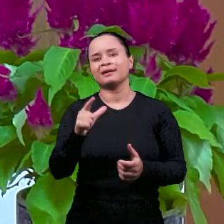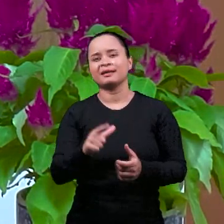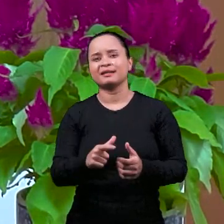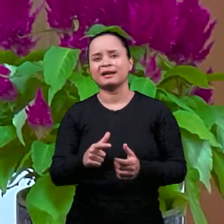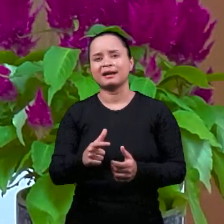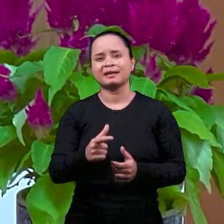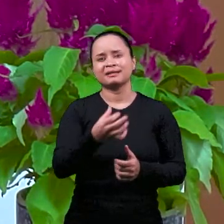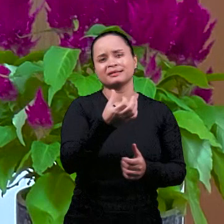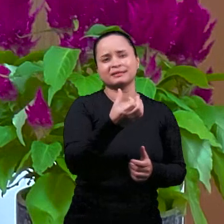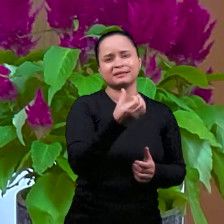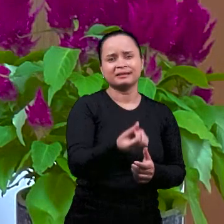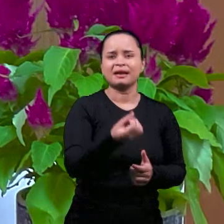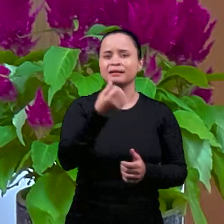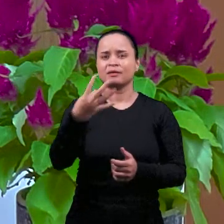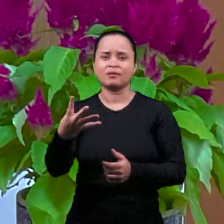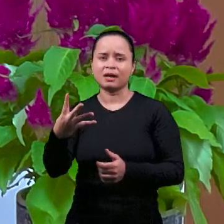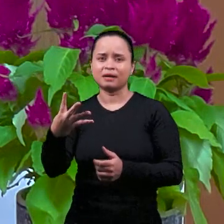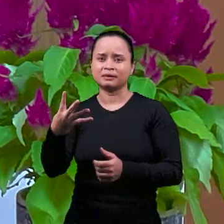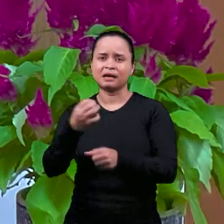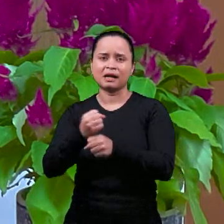60 лет,